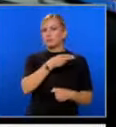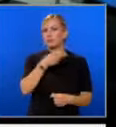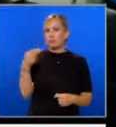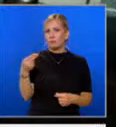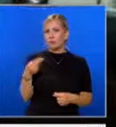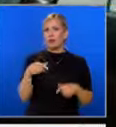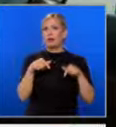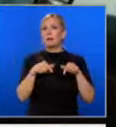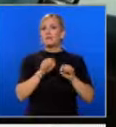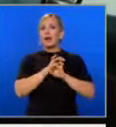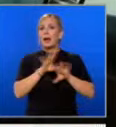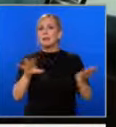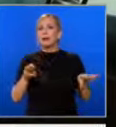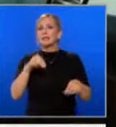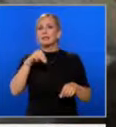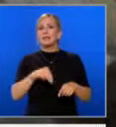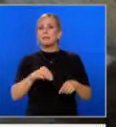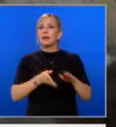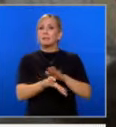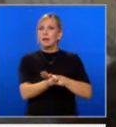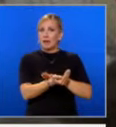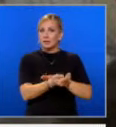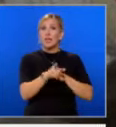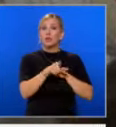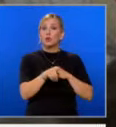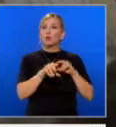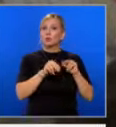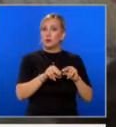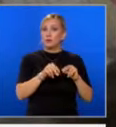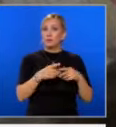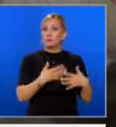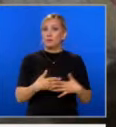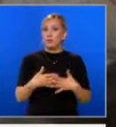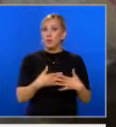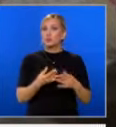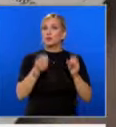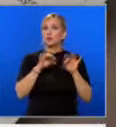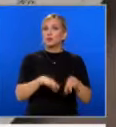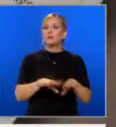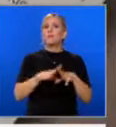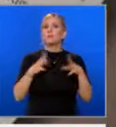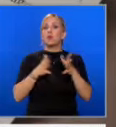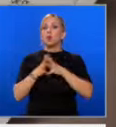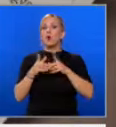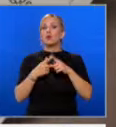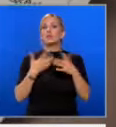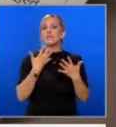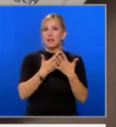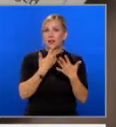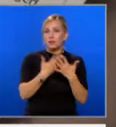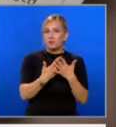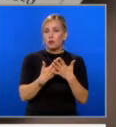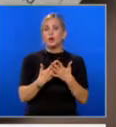кампания на Трамп е миграцията. В дебата той заяви, че в Съединените щати са били допуснати много хора от затвори и